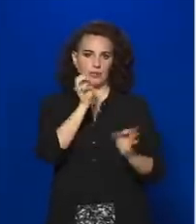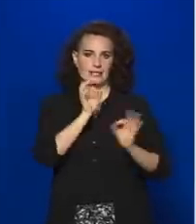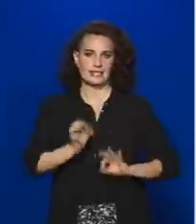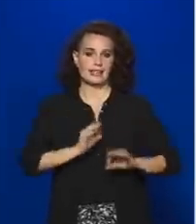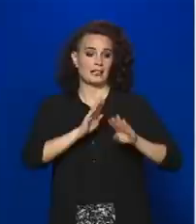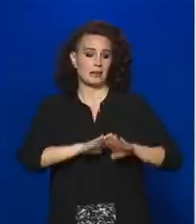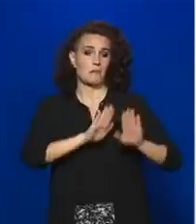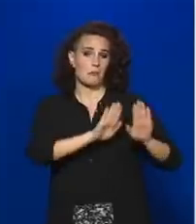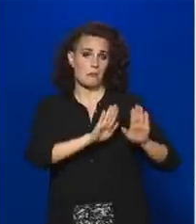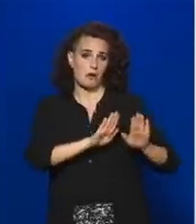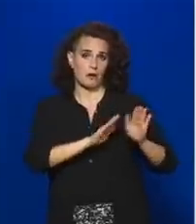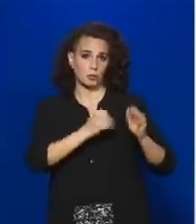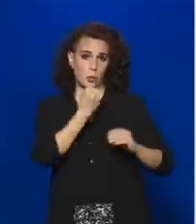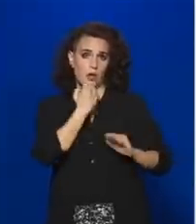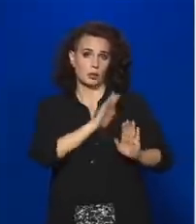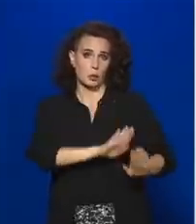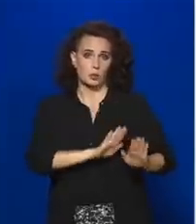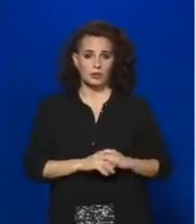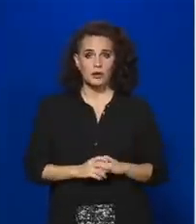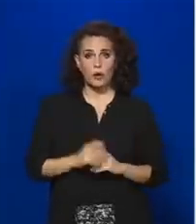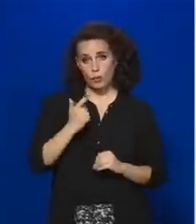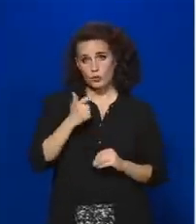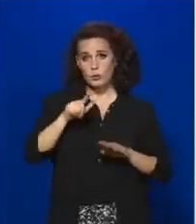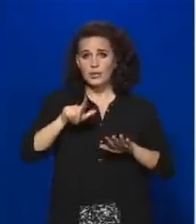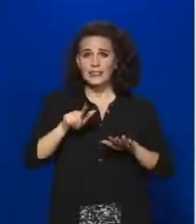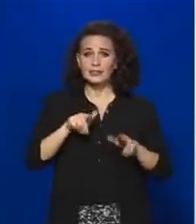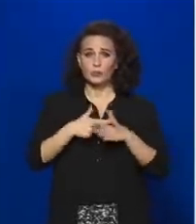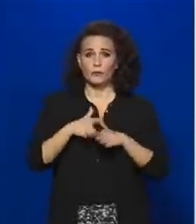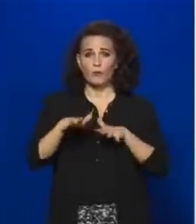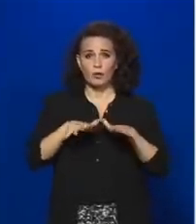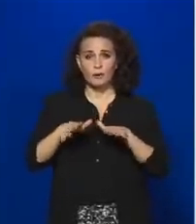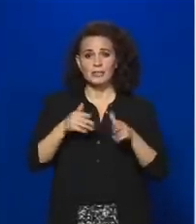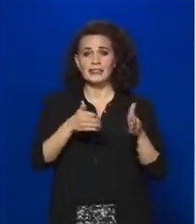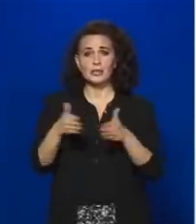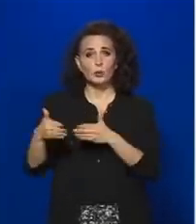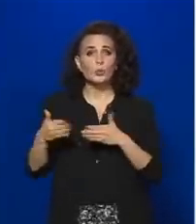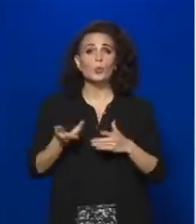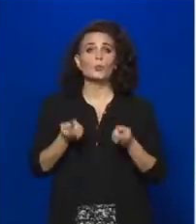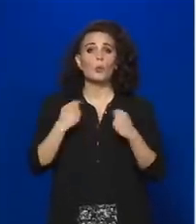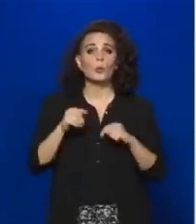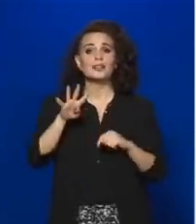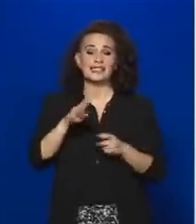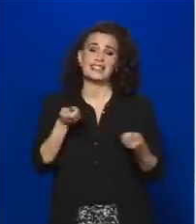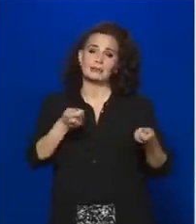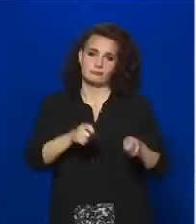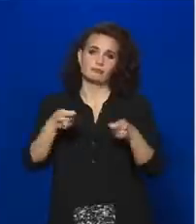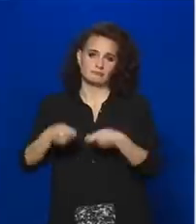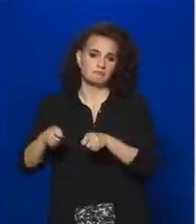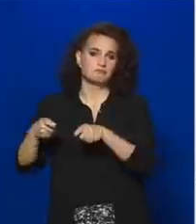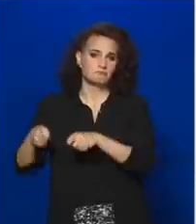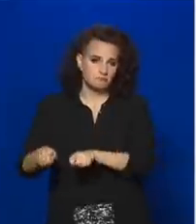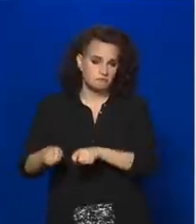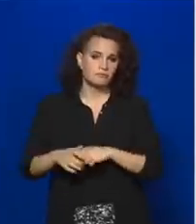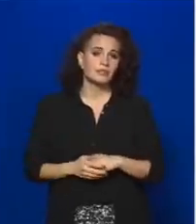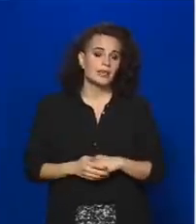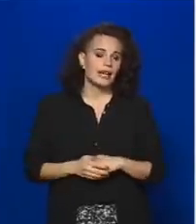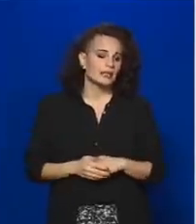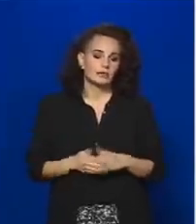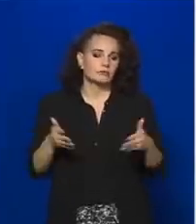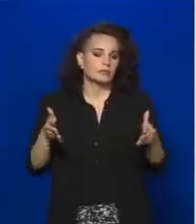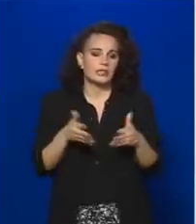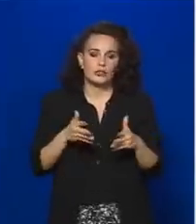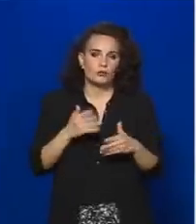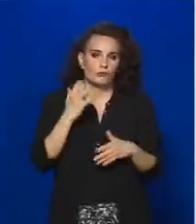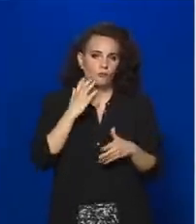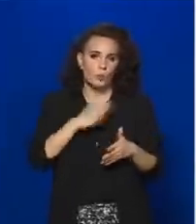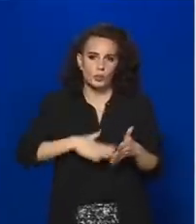marad. A 22 közforgalma kikötő közül négyet zár be a társaság, ezek egyébként kis földterületek,